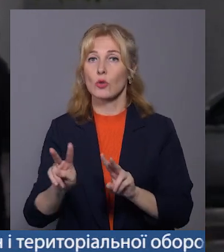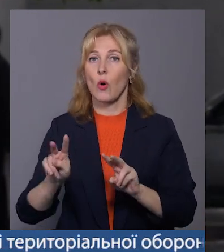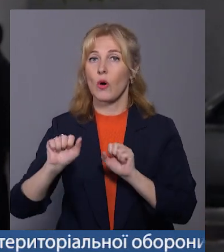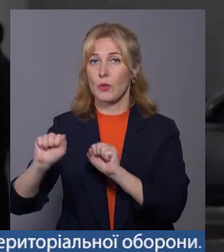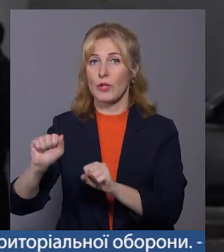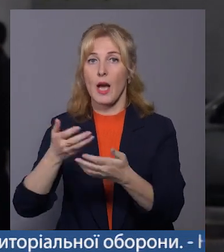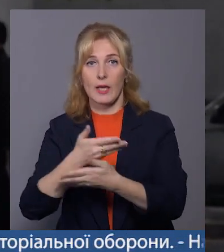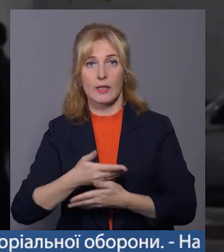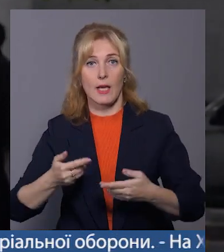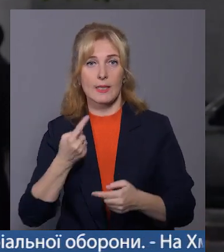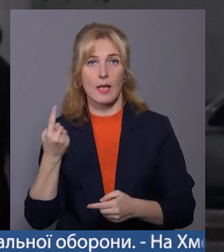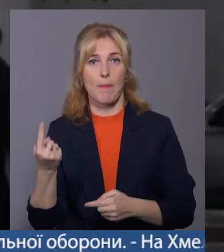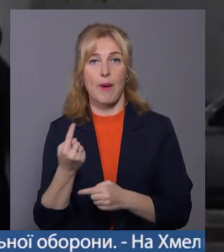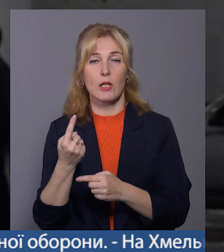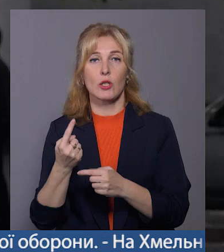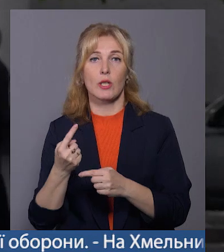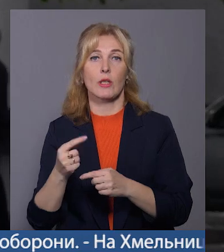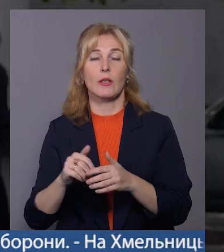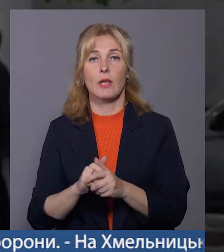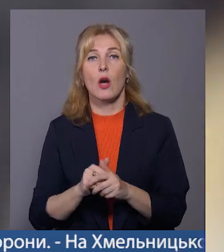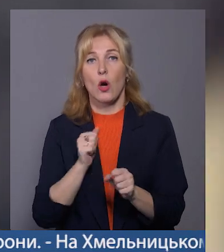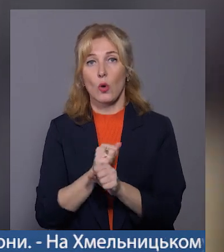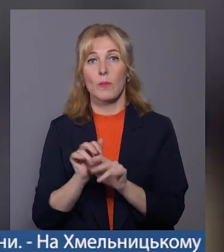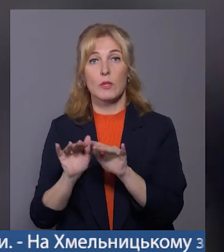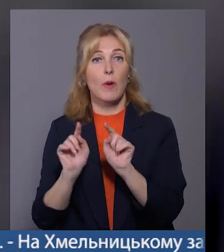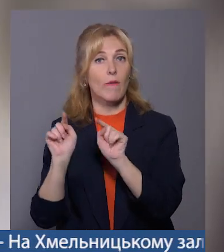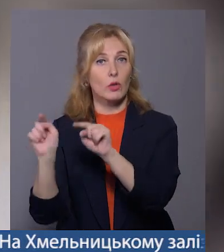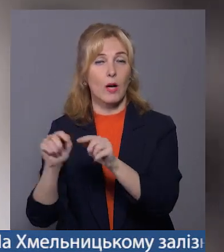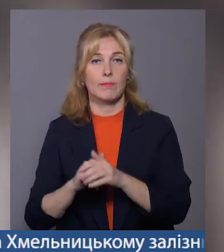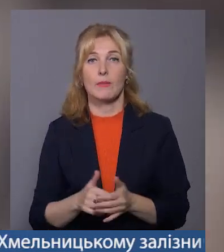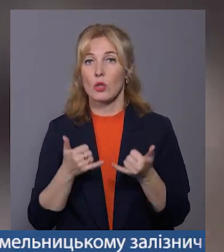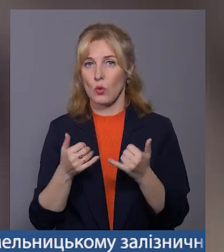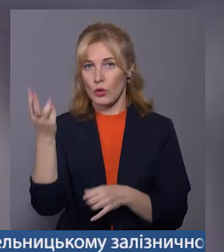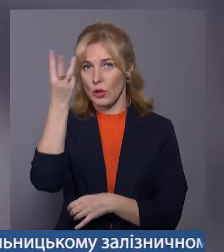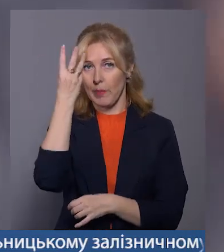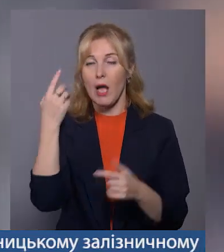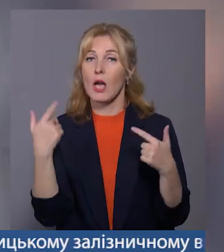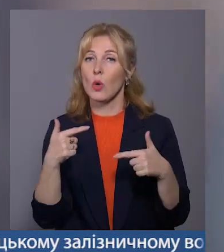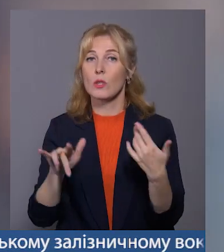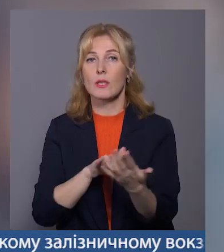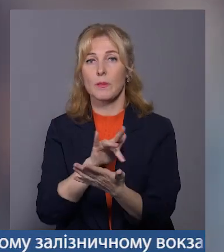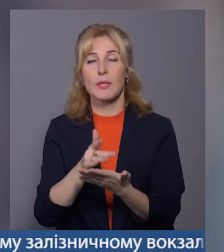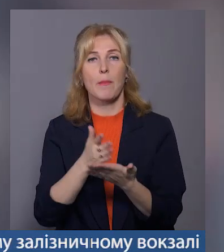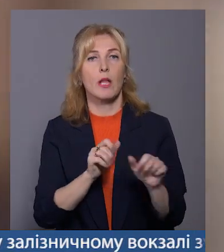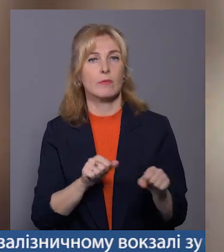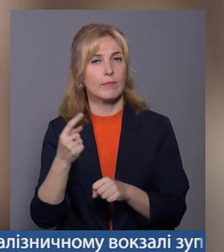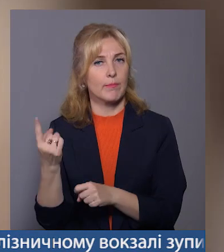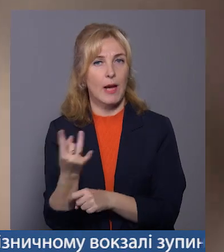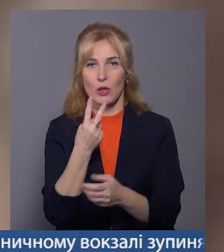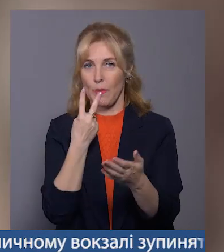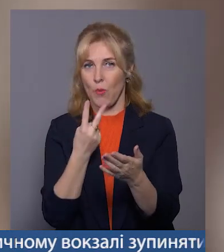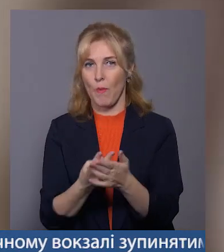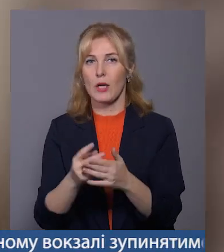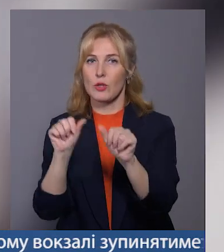на перших кордонах, той робить справу там. Сьогодні хмельничани та гості міста мали нагоду вперше побачити